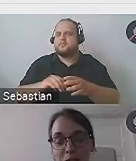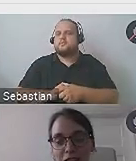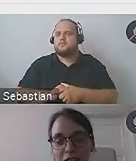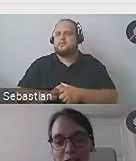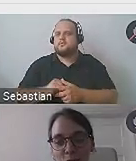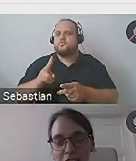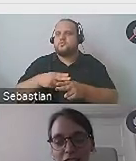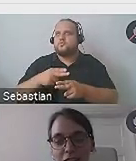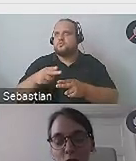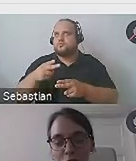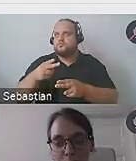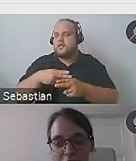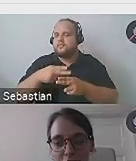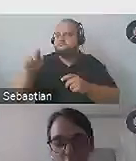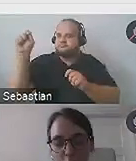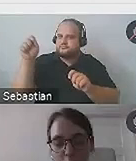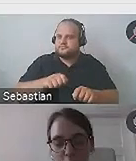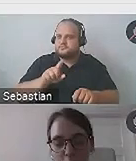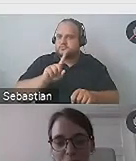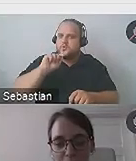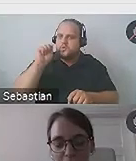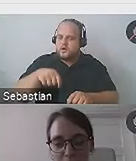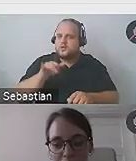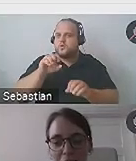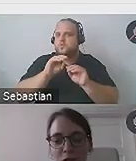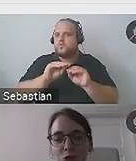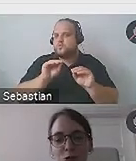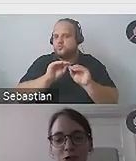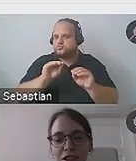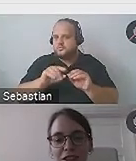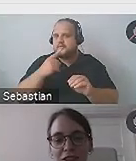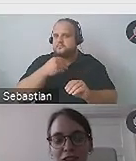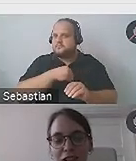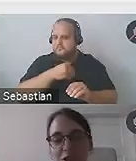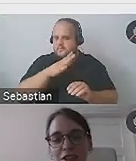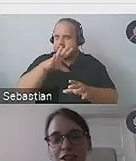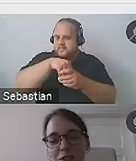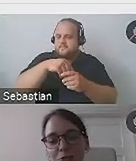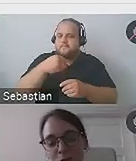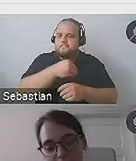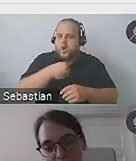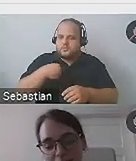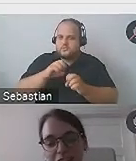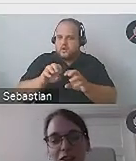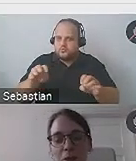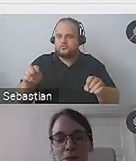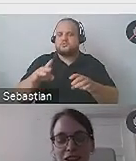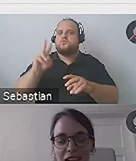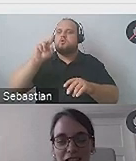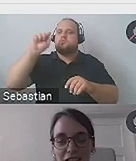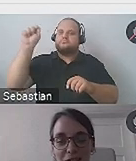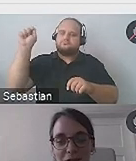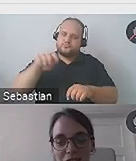przybyli z Ukrainy i uczą w polskich szkołach razem z polskimi nauczycielami. Uczą dzieci przybyłe z Ukrainy